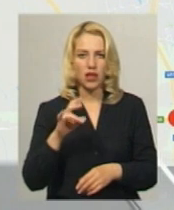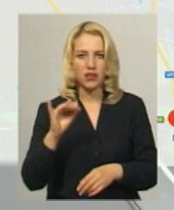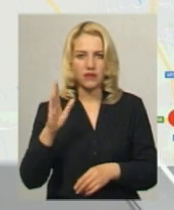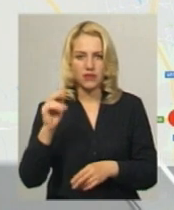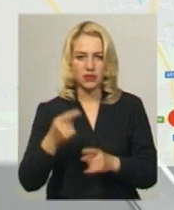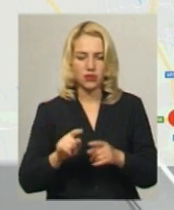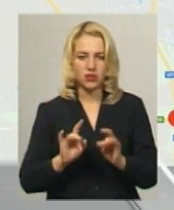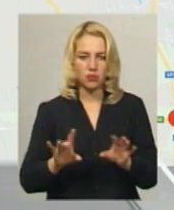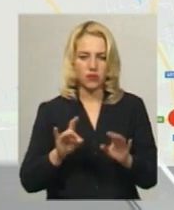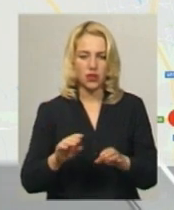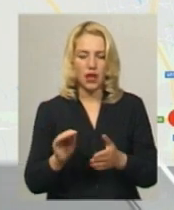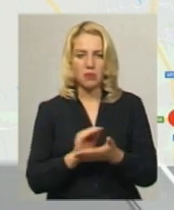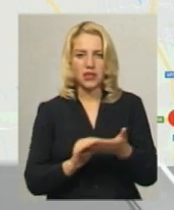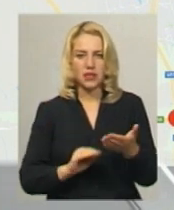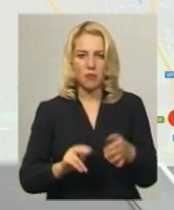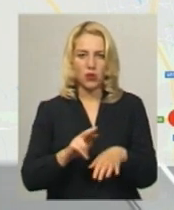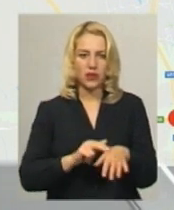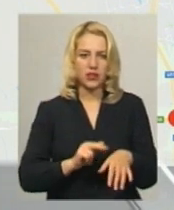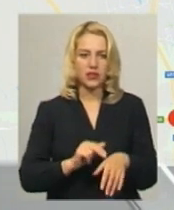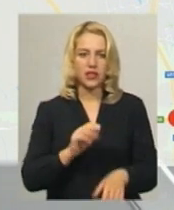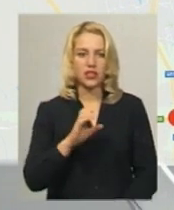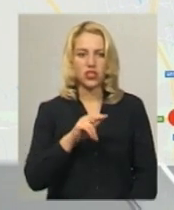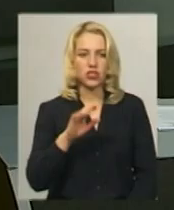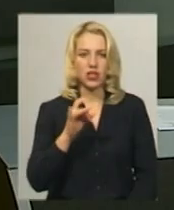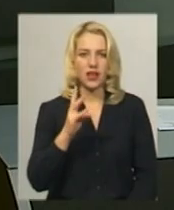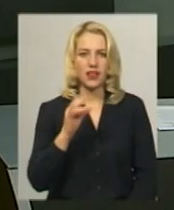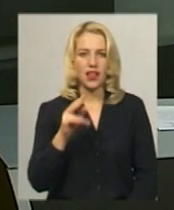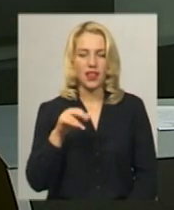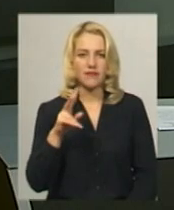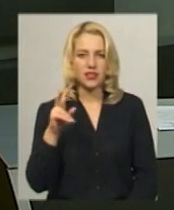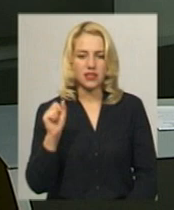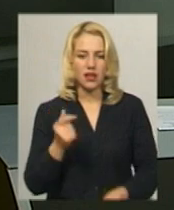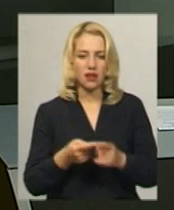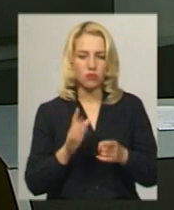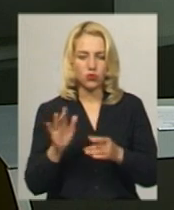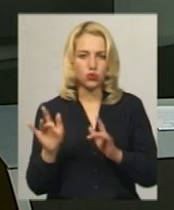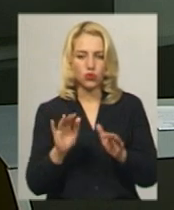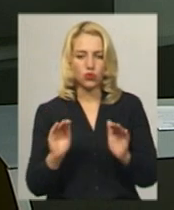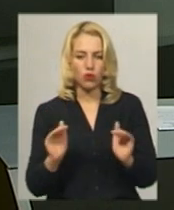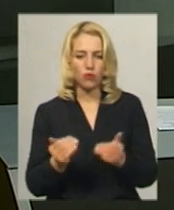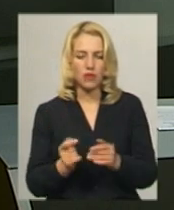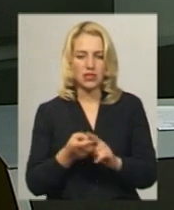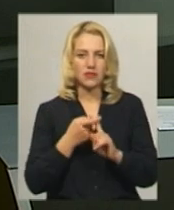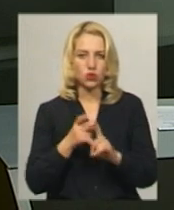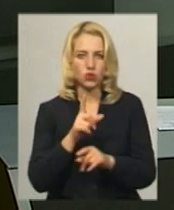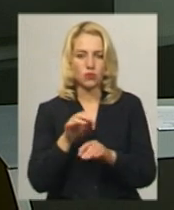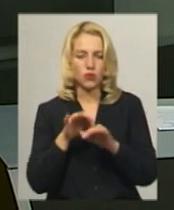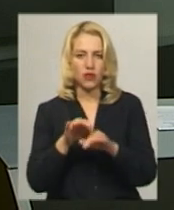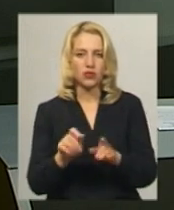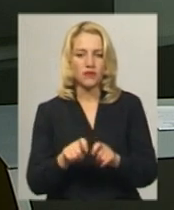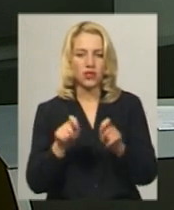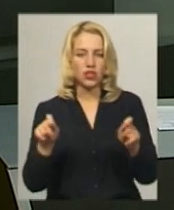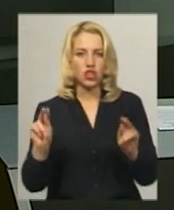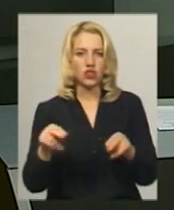-секретар управління патрульної поліції області Людмила Чернелевська. Рух транспорту буде обмежено у зв'язку з проведенням відкритого чемпіонату